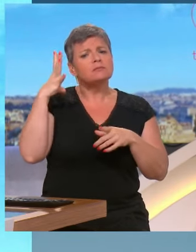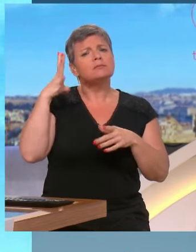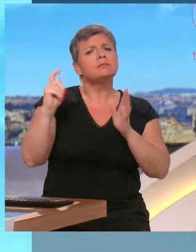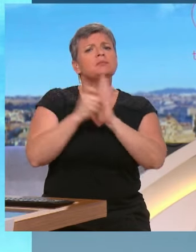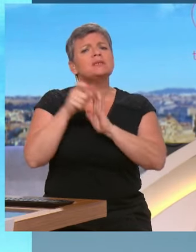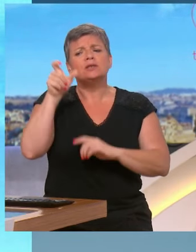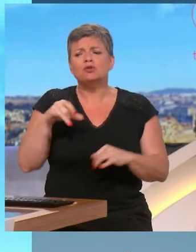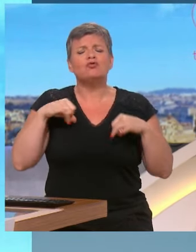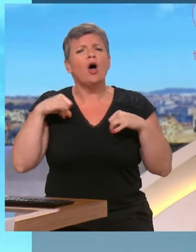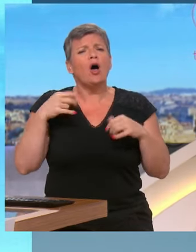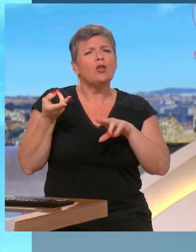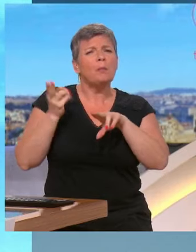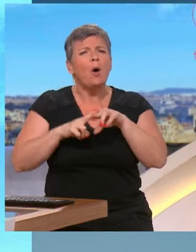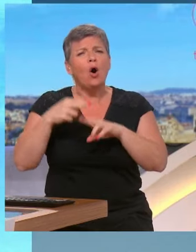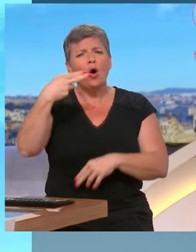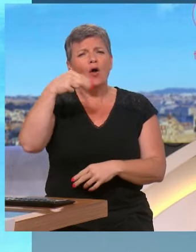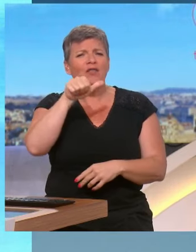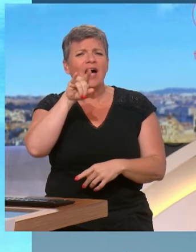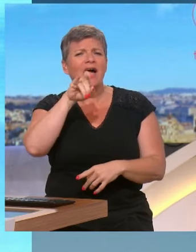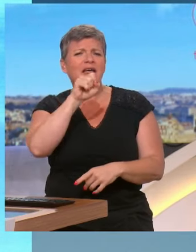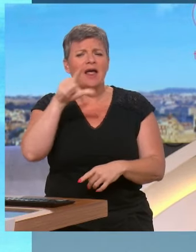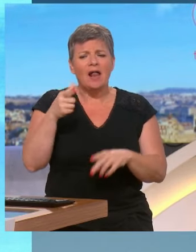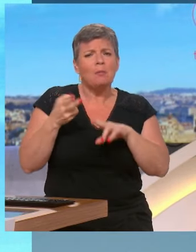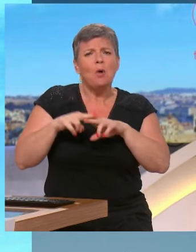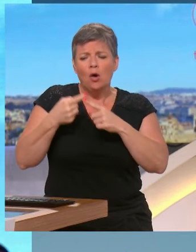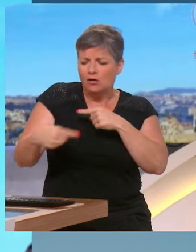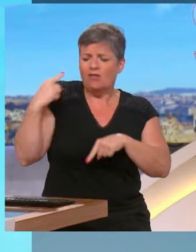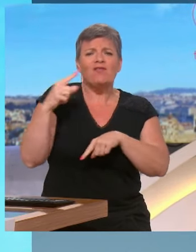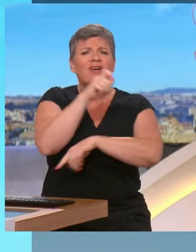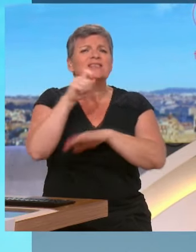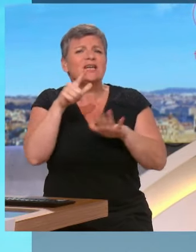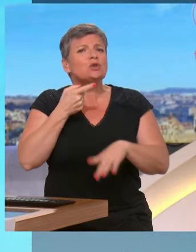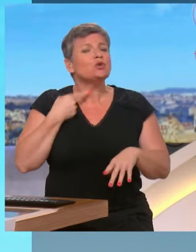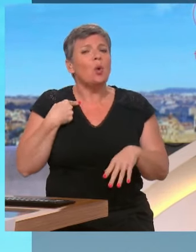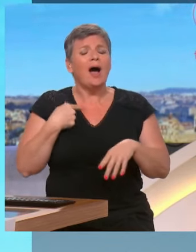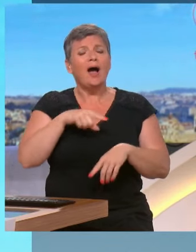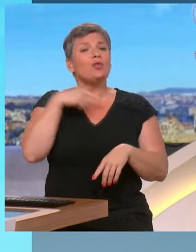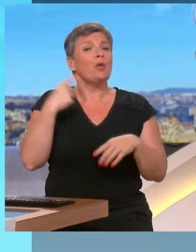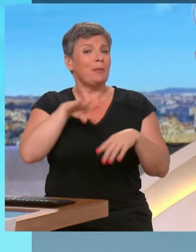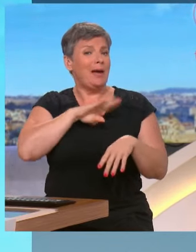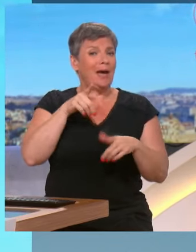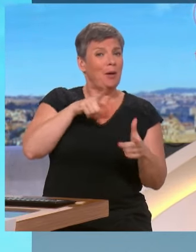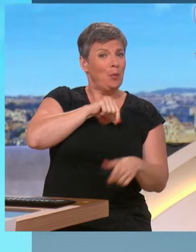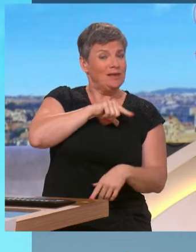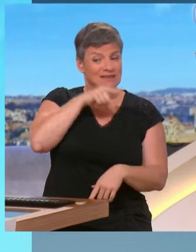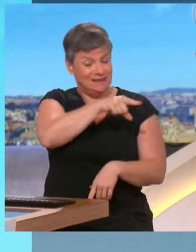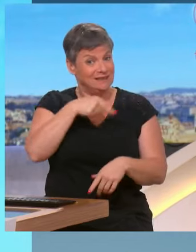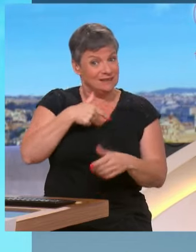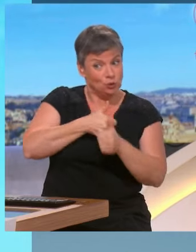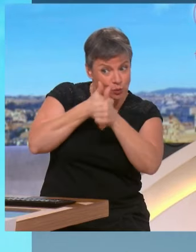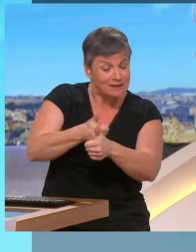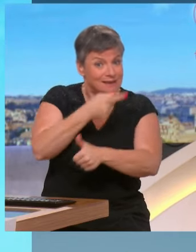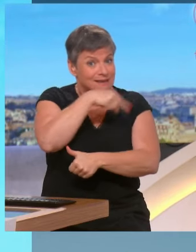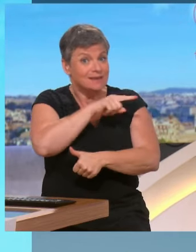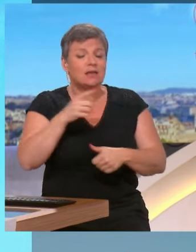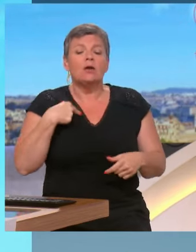tuée par les tirs d'un policier le 27 juin dernier ? Au contraire, ce que l'on souhaite avec cette marche, c'est canaliser